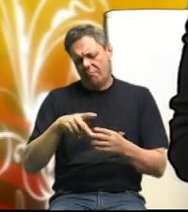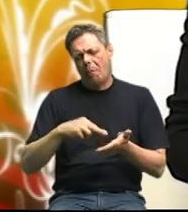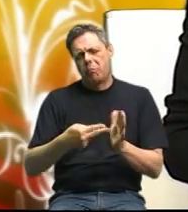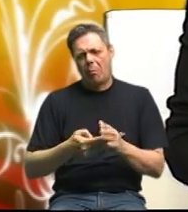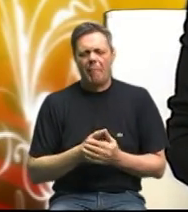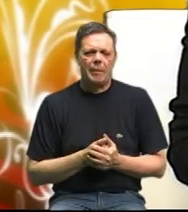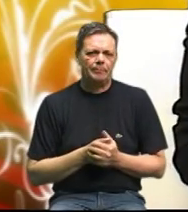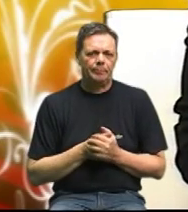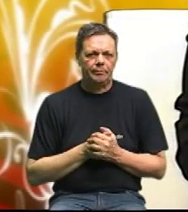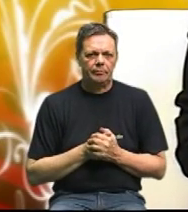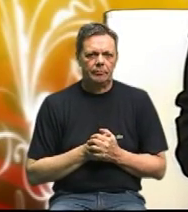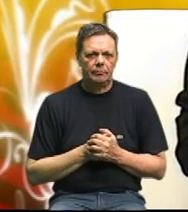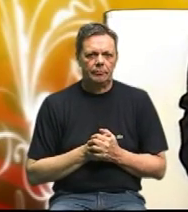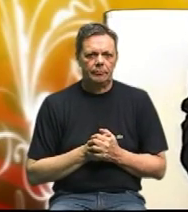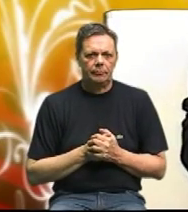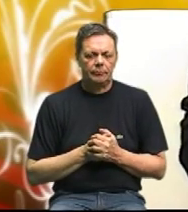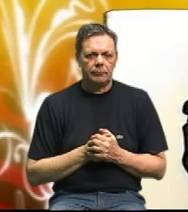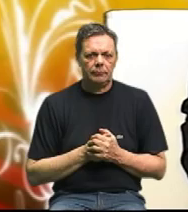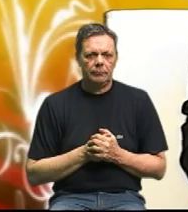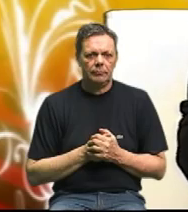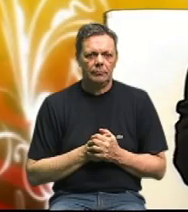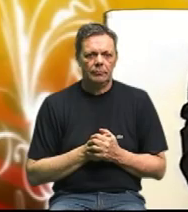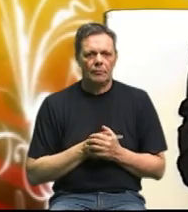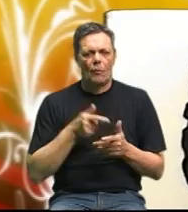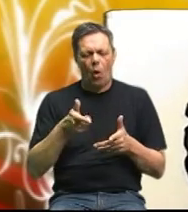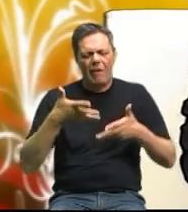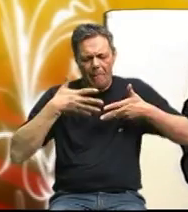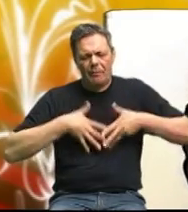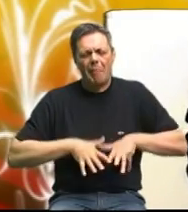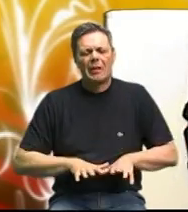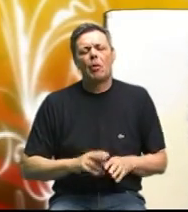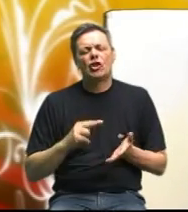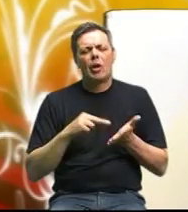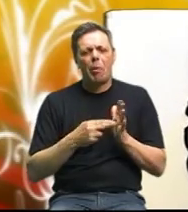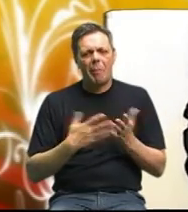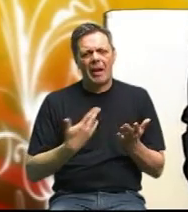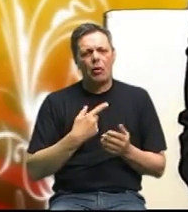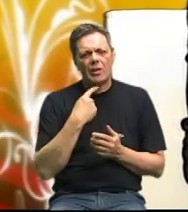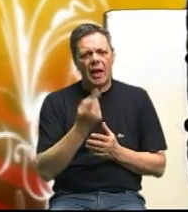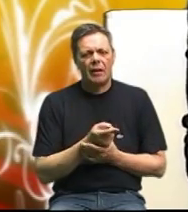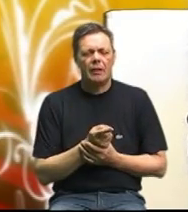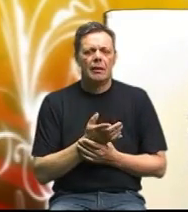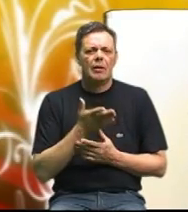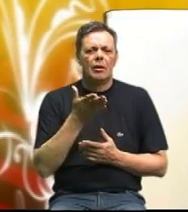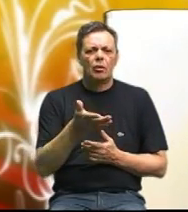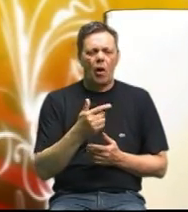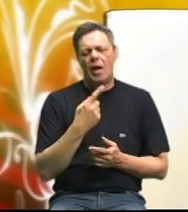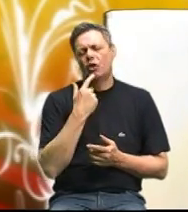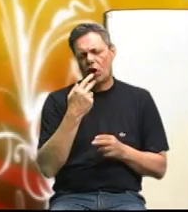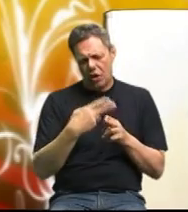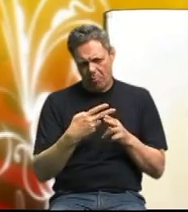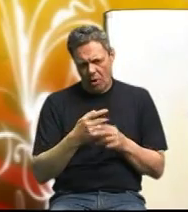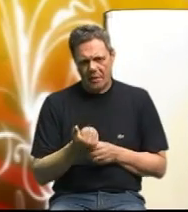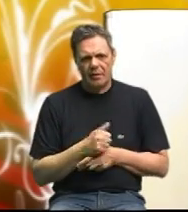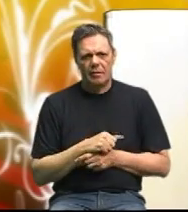našemu tijelu. I ove metaboličke probleme, kako ste rekli, to je diabetes,